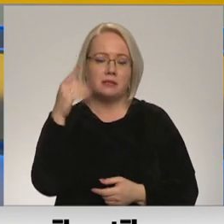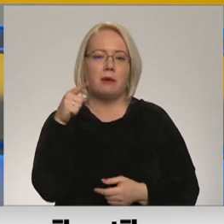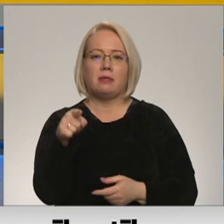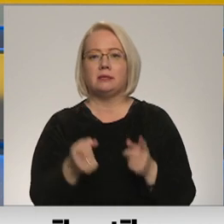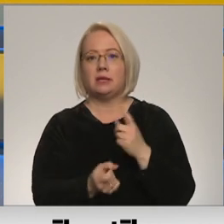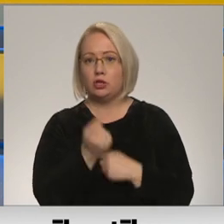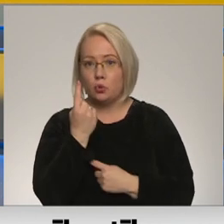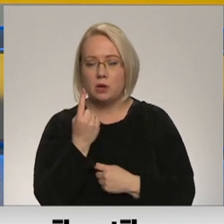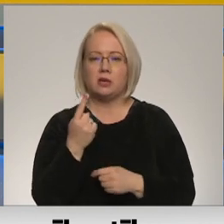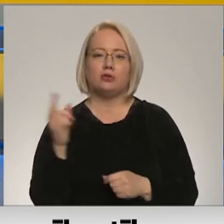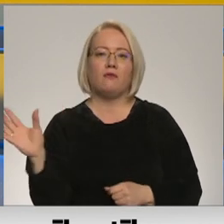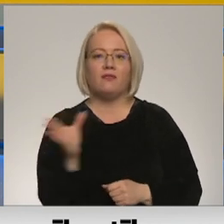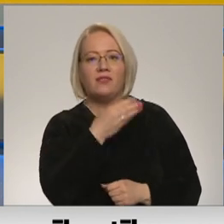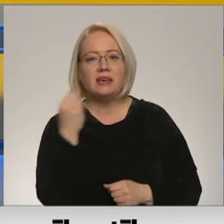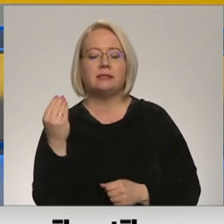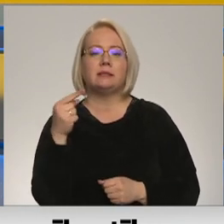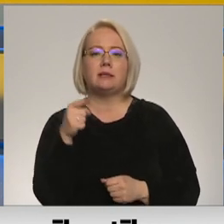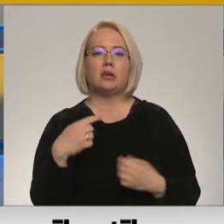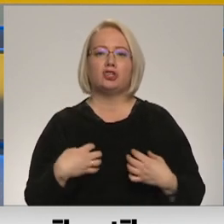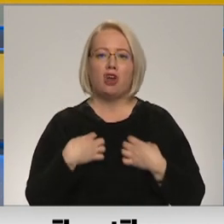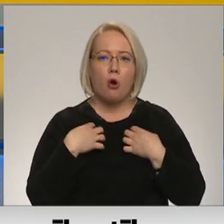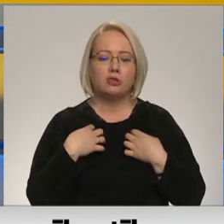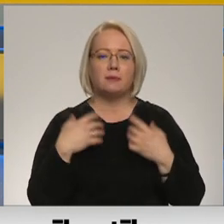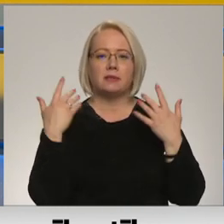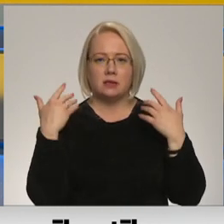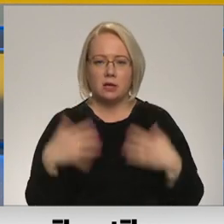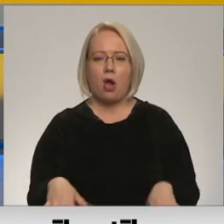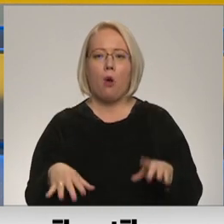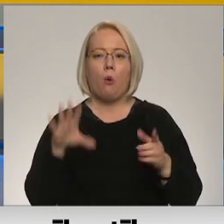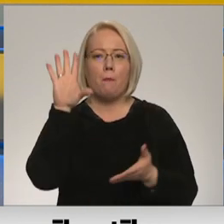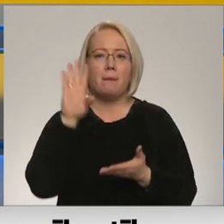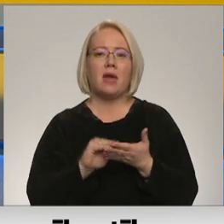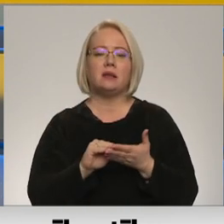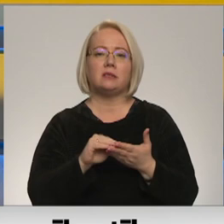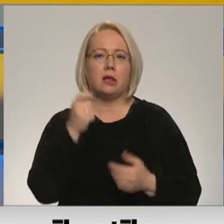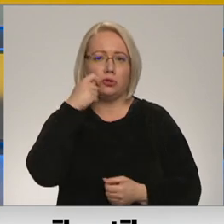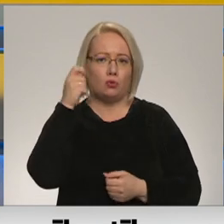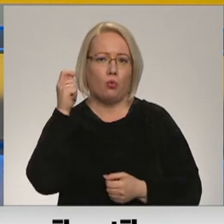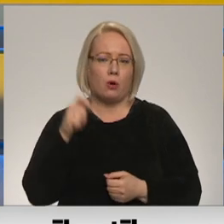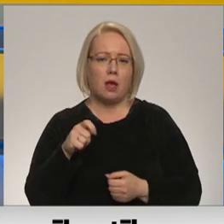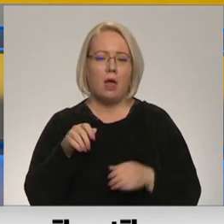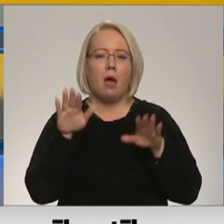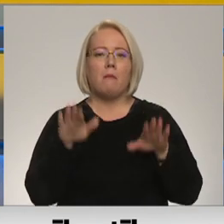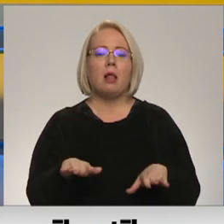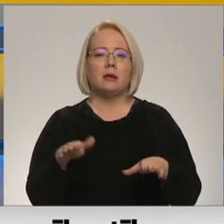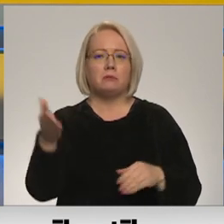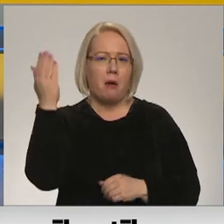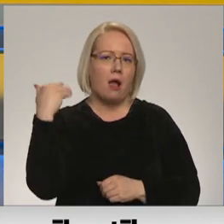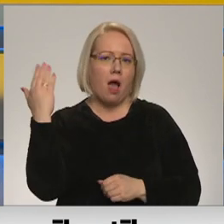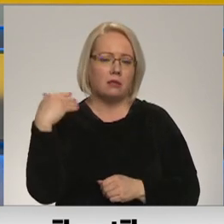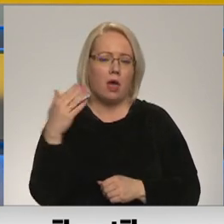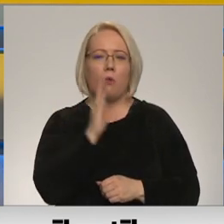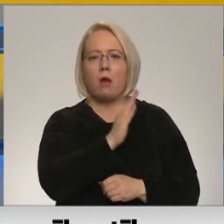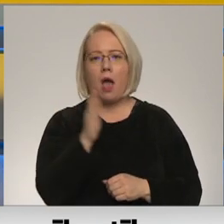izdosies un visas tās šausmas, kas jau ir pieredzētas Ukrainā, paliks pagātnē un katra